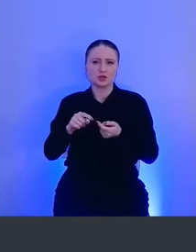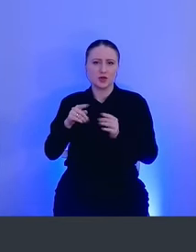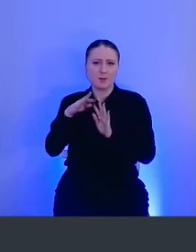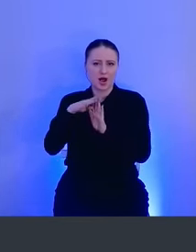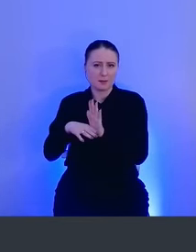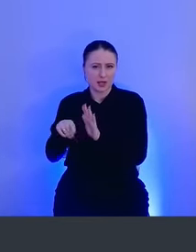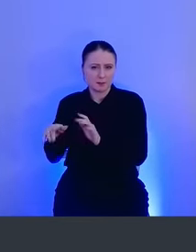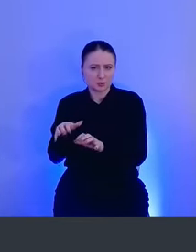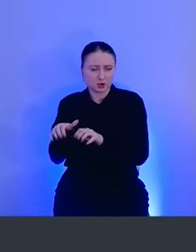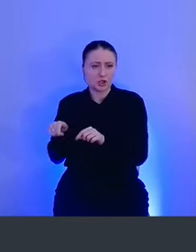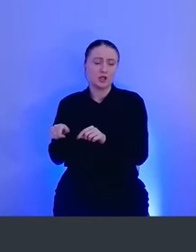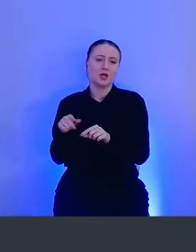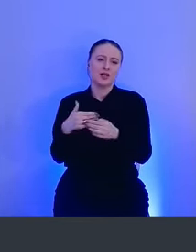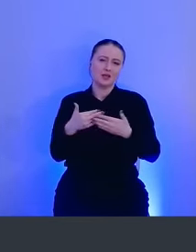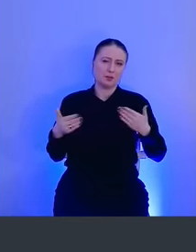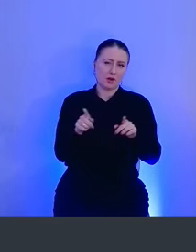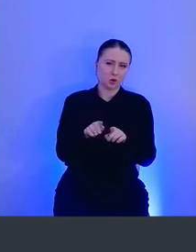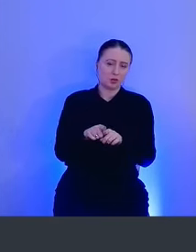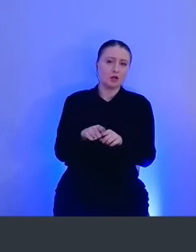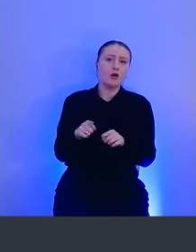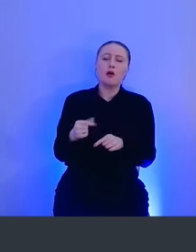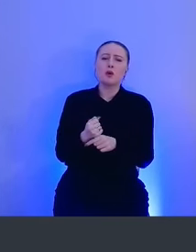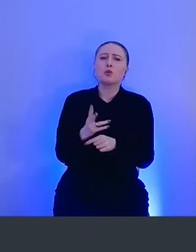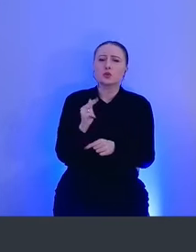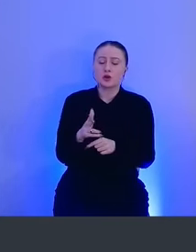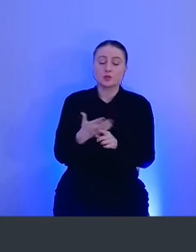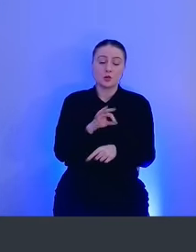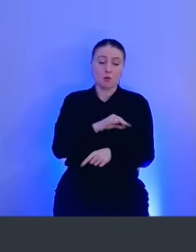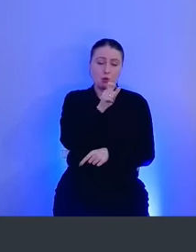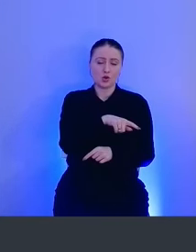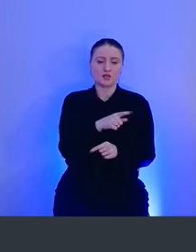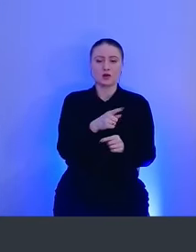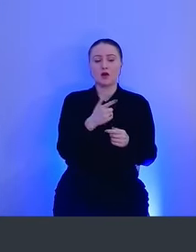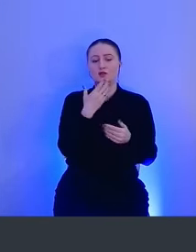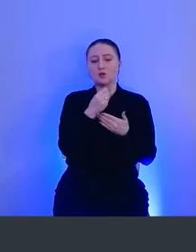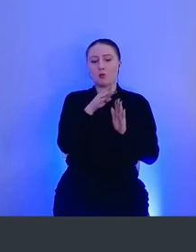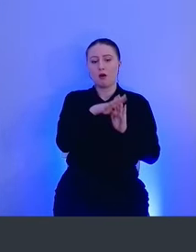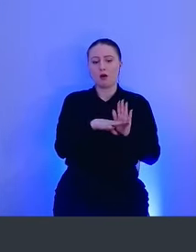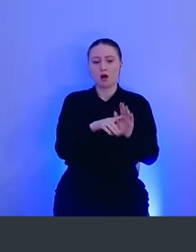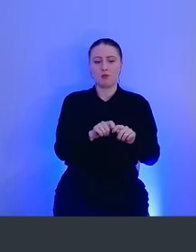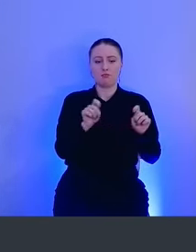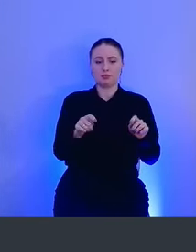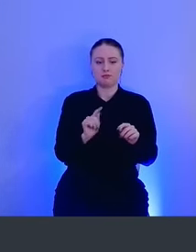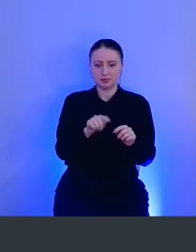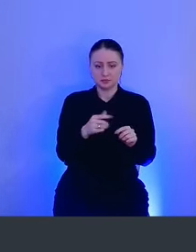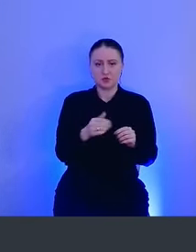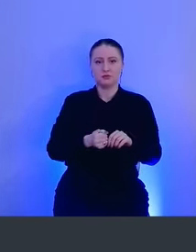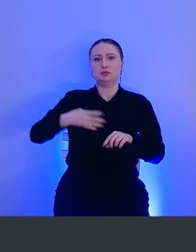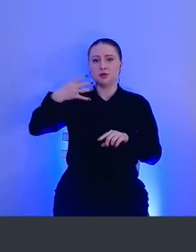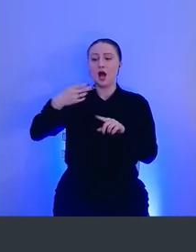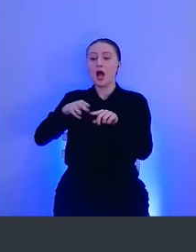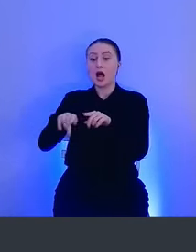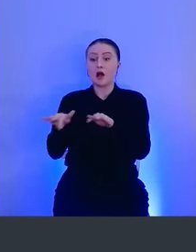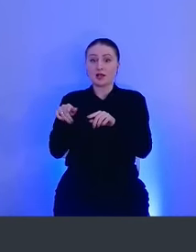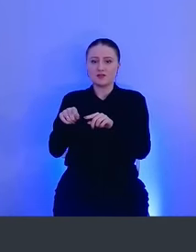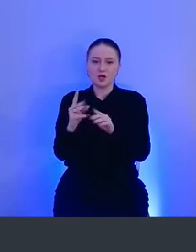решений и тому подобного. То есть как это работает? Пользователь запускает какую-то программу, эта активность регистрируется в